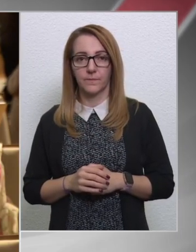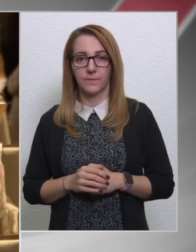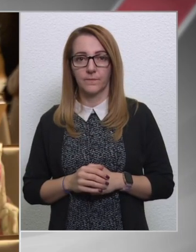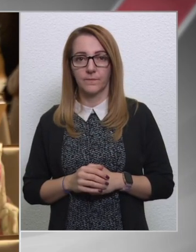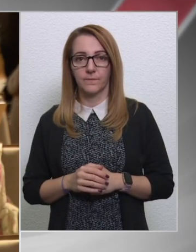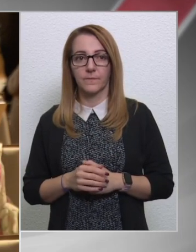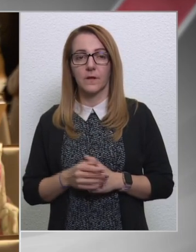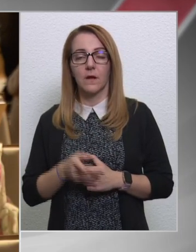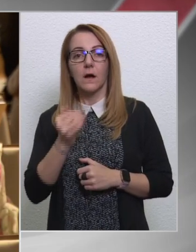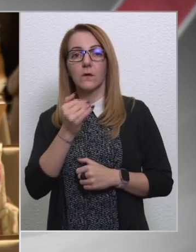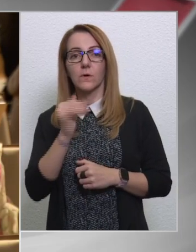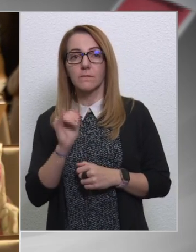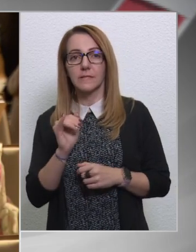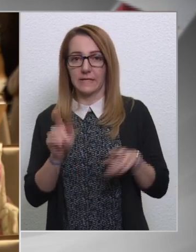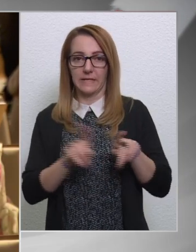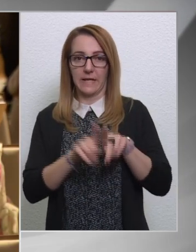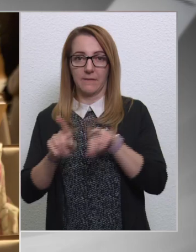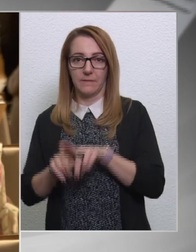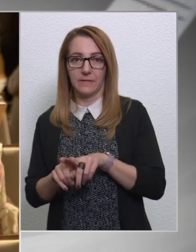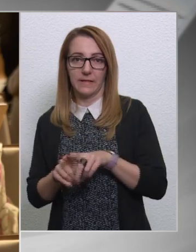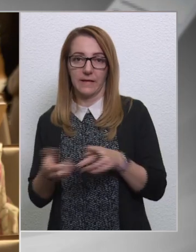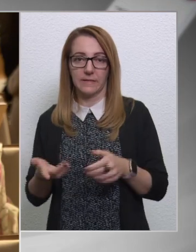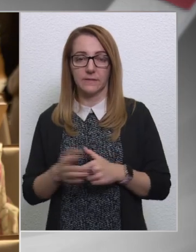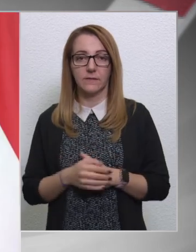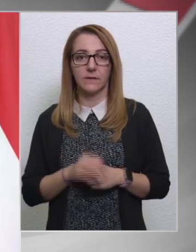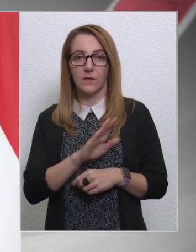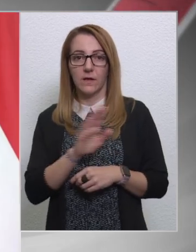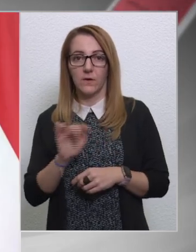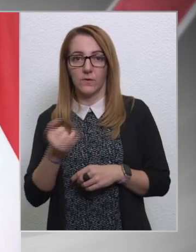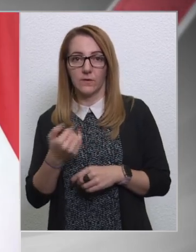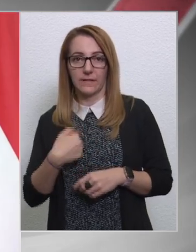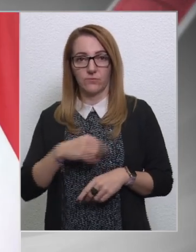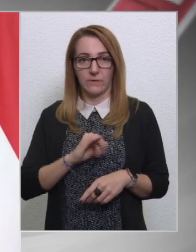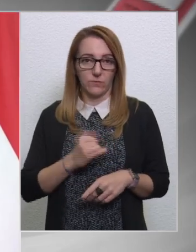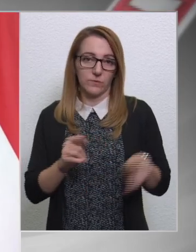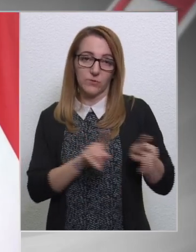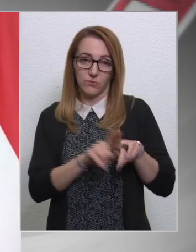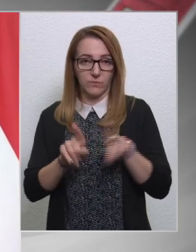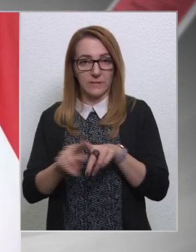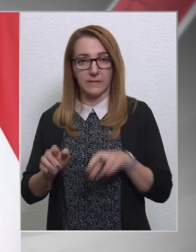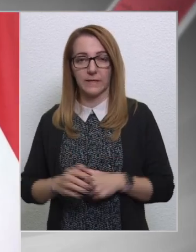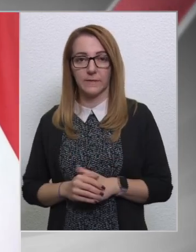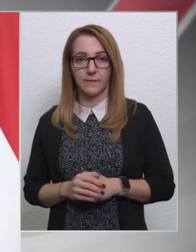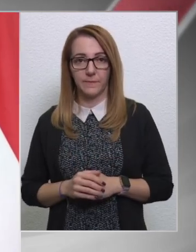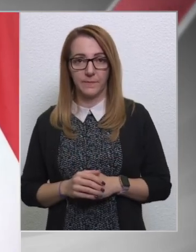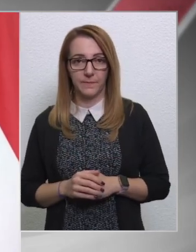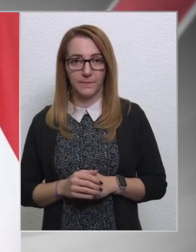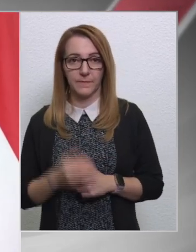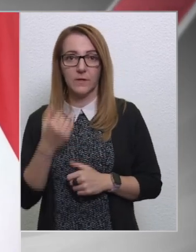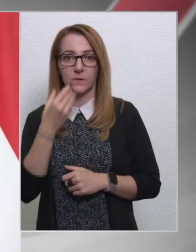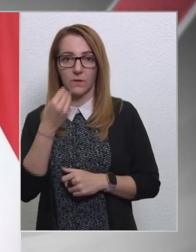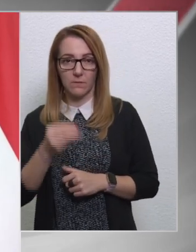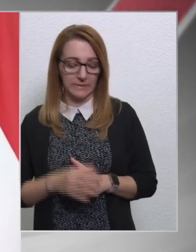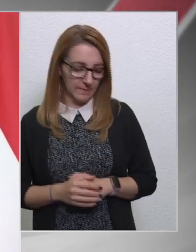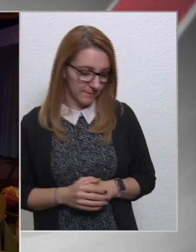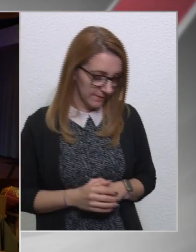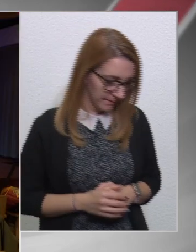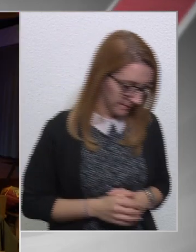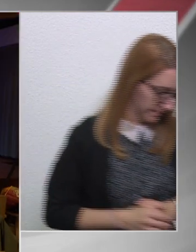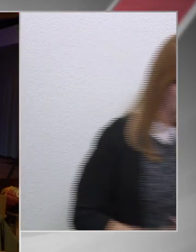Akkor mindegy, hogy mindegy, ugye? Akkor ezek szerint mindegy. Jó, önöknek és nekünk is, mindegy, igen. Köszönöm szépen.